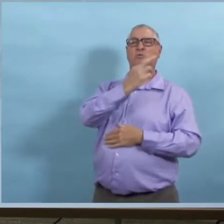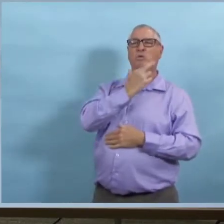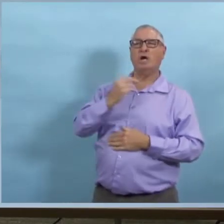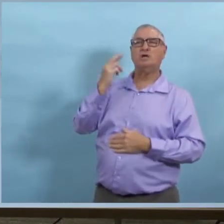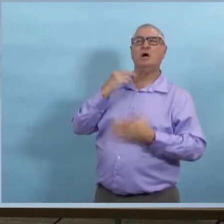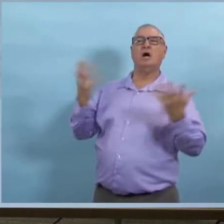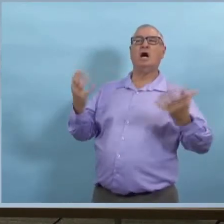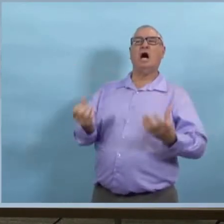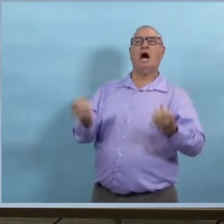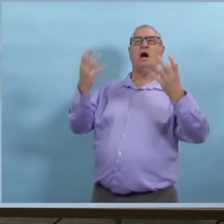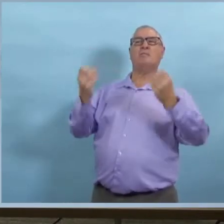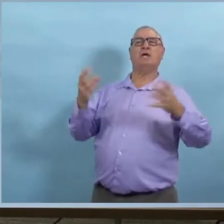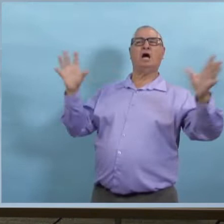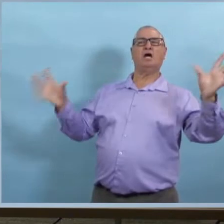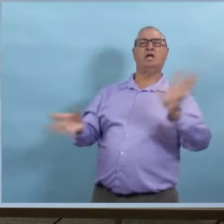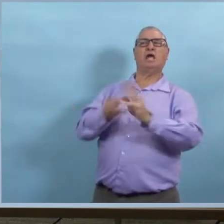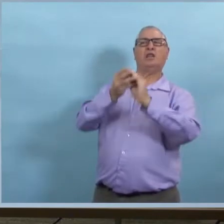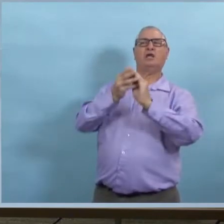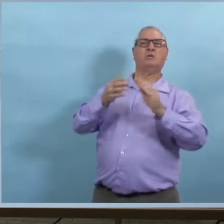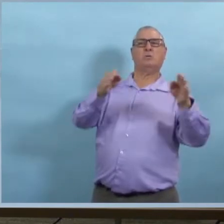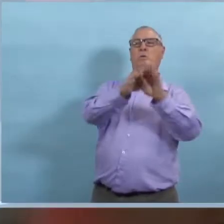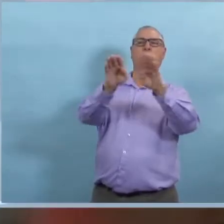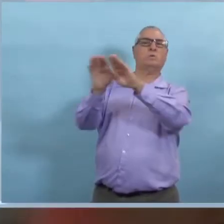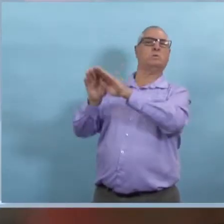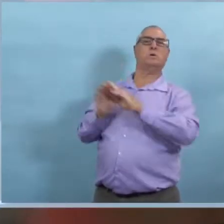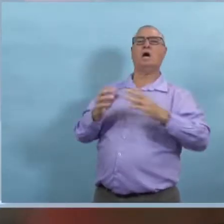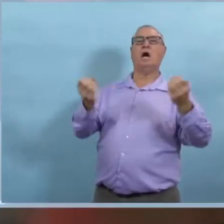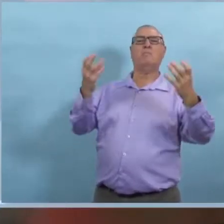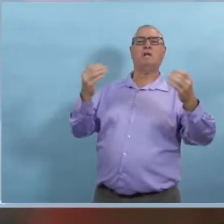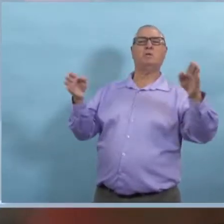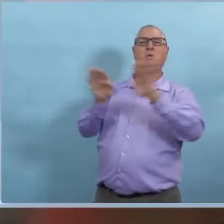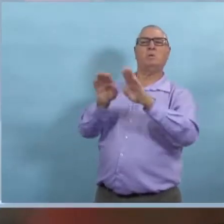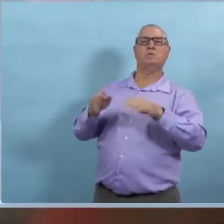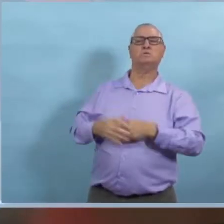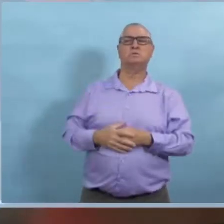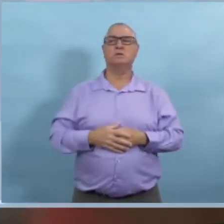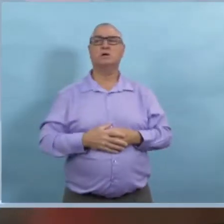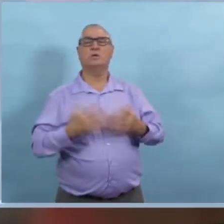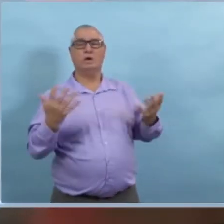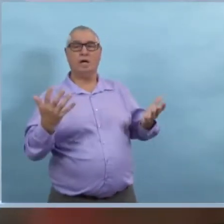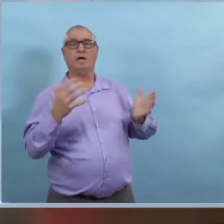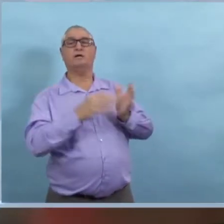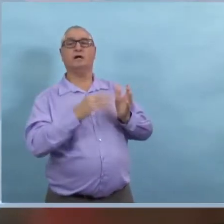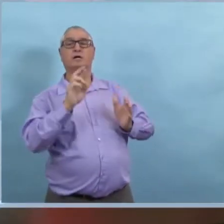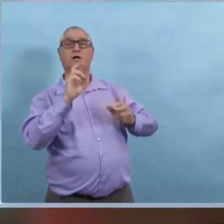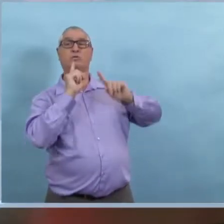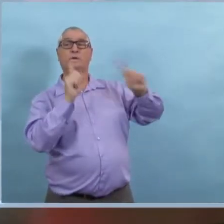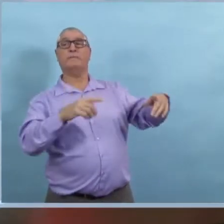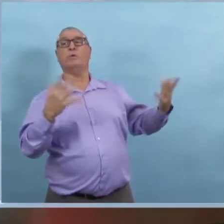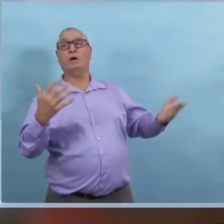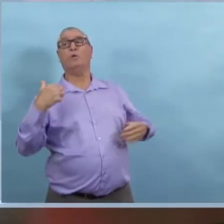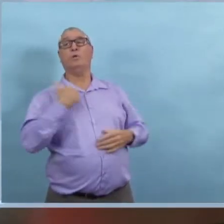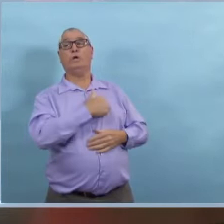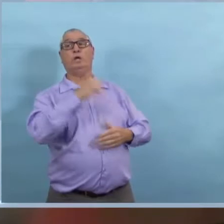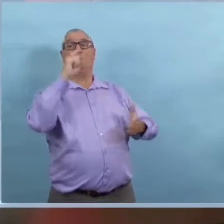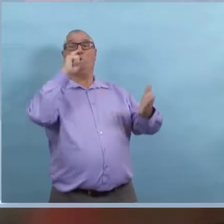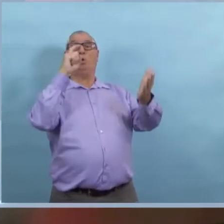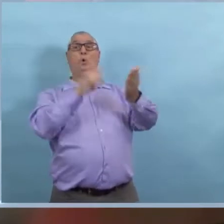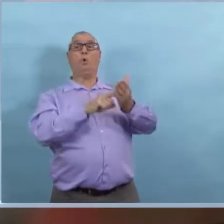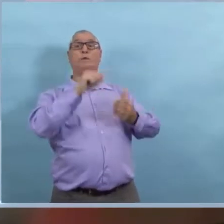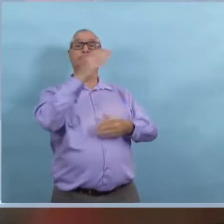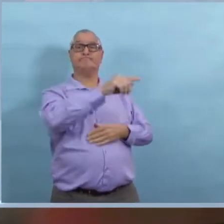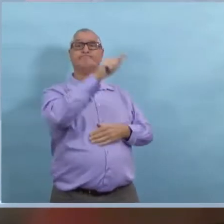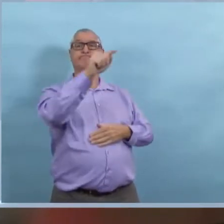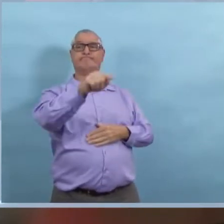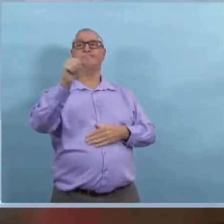Alors, pour expliquer un peu ce que vous avez parlé, vous avez parlé des restaurants, des bars et des salles de boisson, de quoi vous parlez, c quoi la distinction ? Alors,